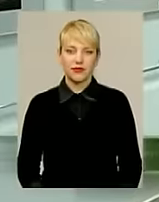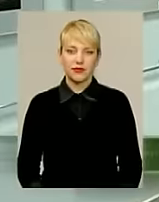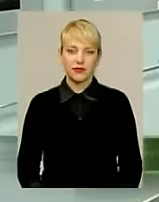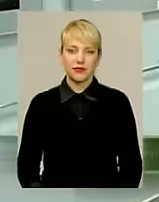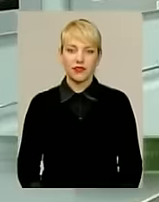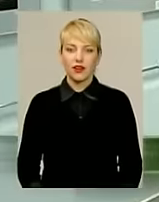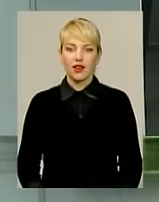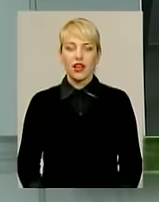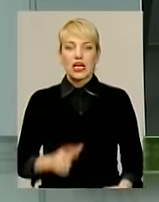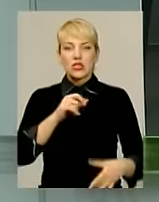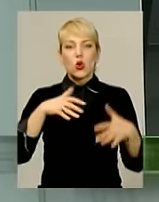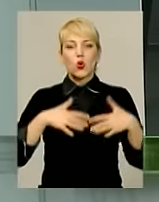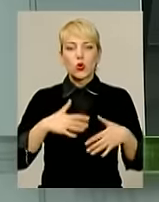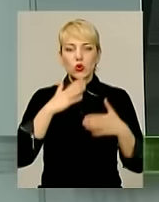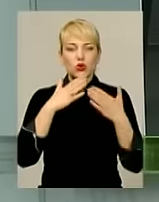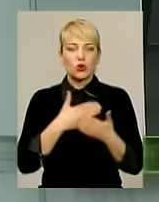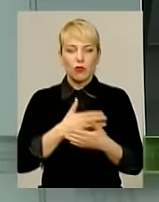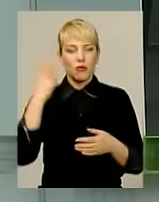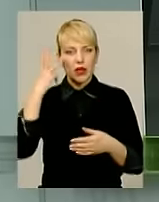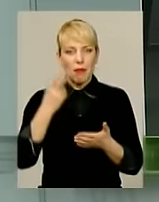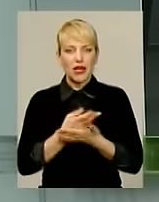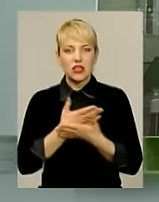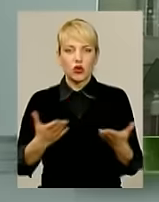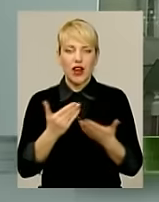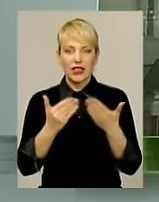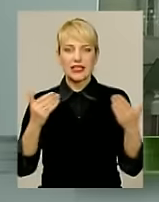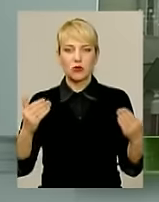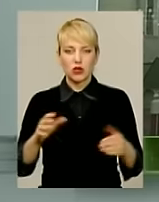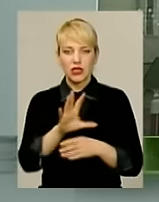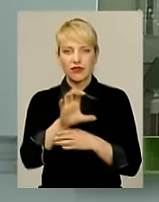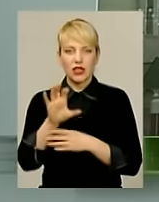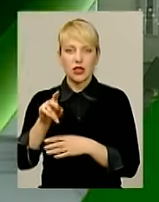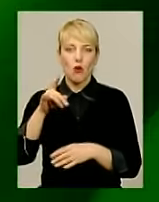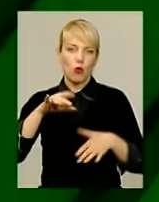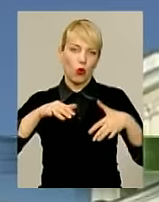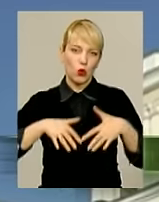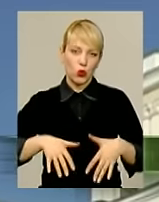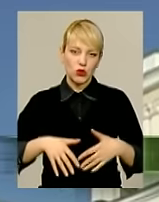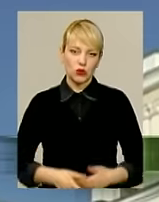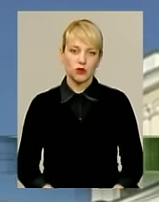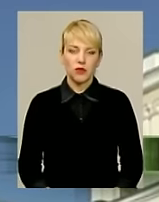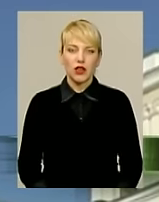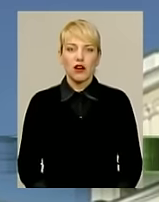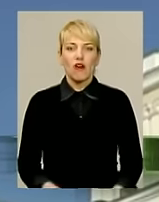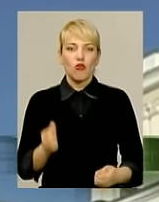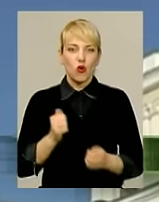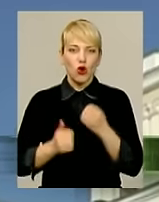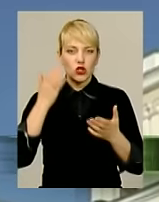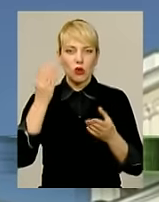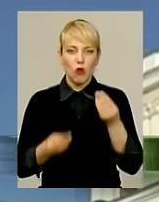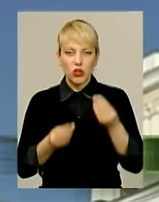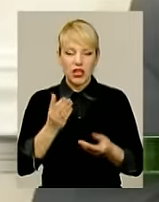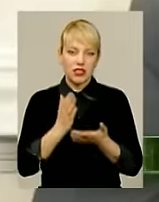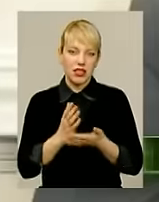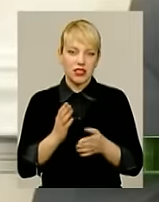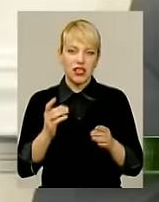Із Грузії з любов'ю. У Хмельницькому презентували експозицію світлин про Грузію. В кожному жарті – доля правди.